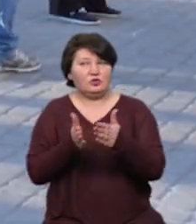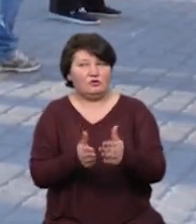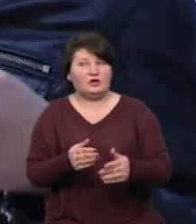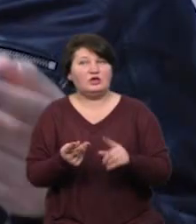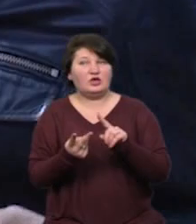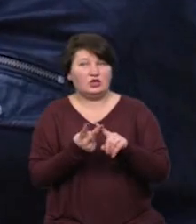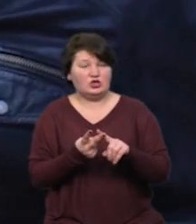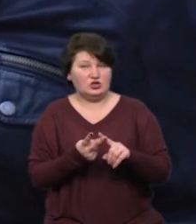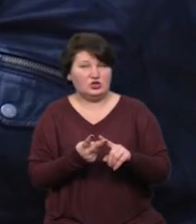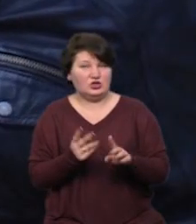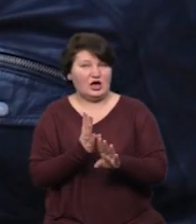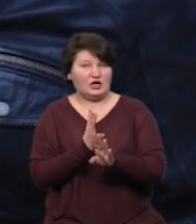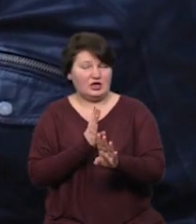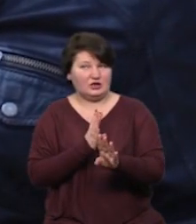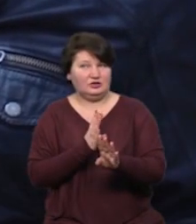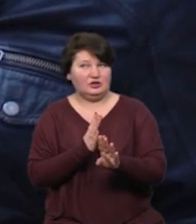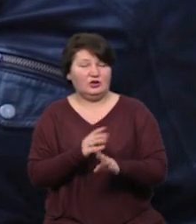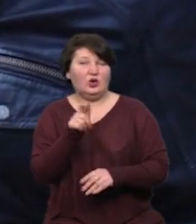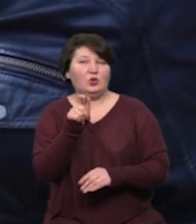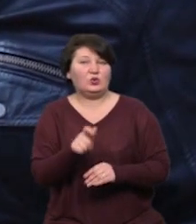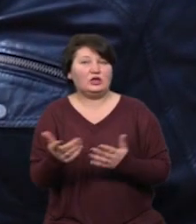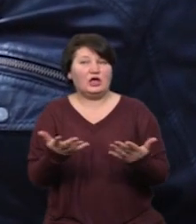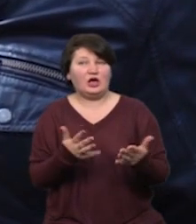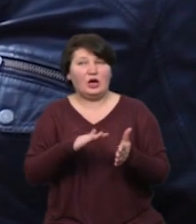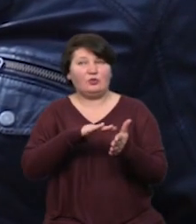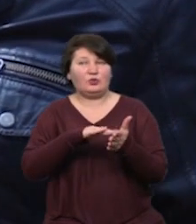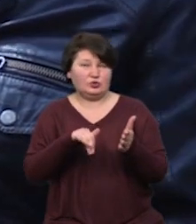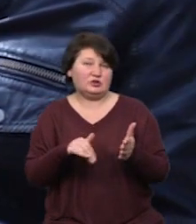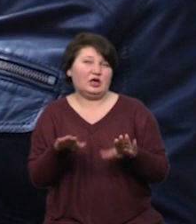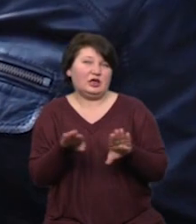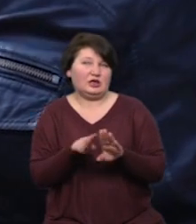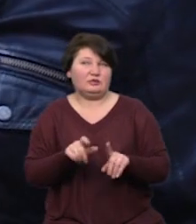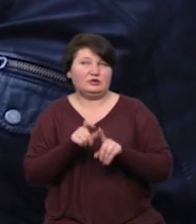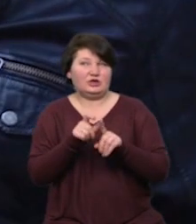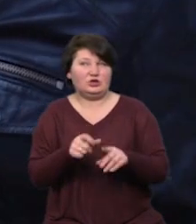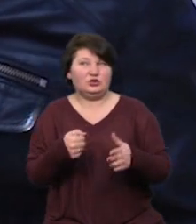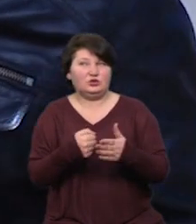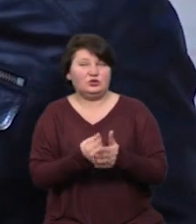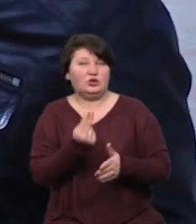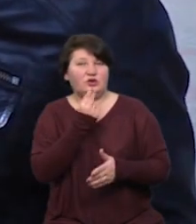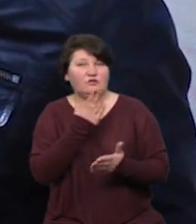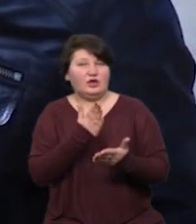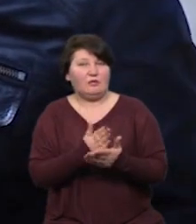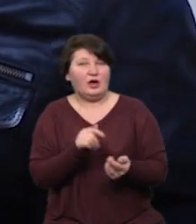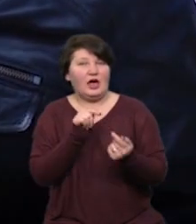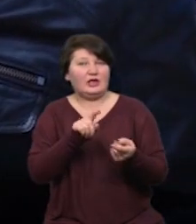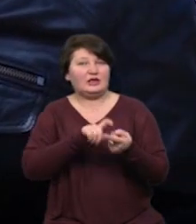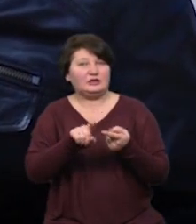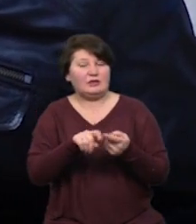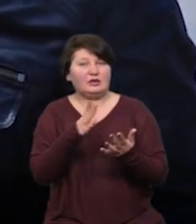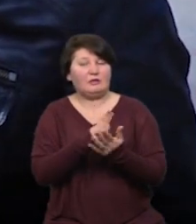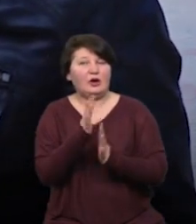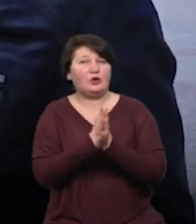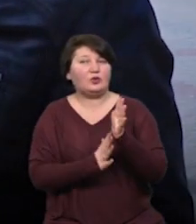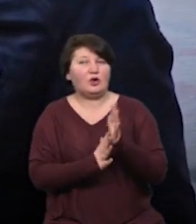Людина, яка десь пропускає, будемо так говорити, до їжі, вона має антисептик, вона має рукавиці і